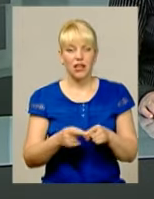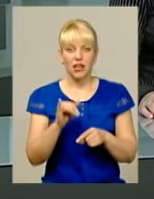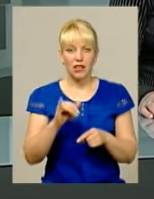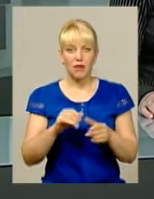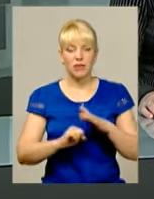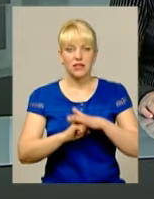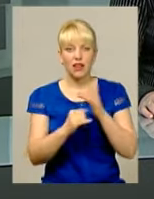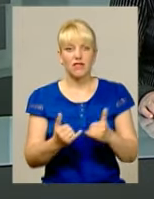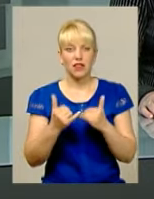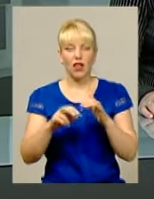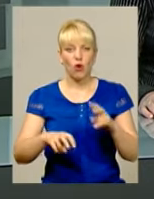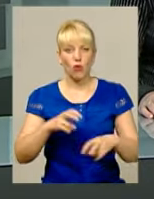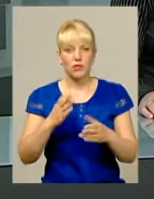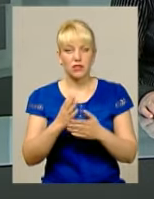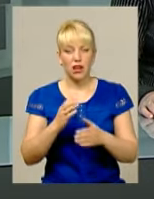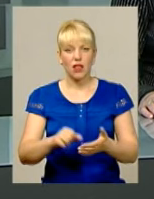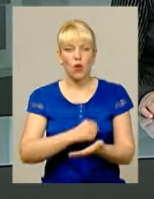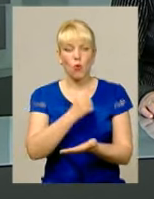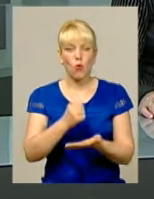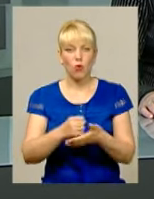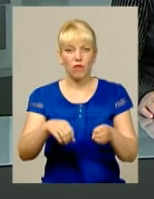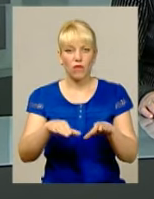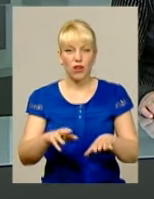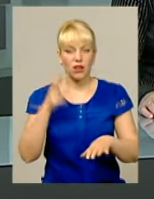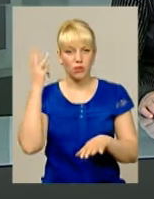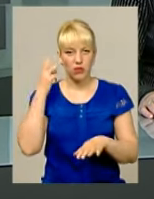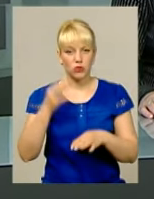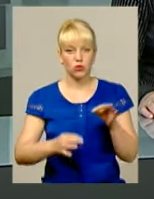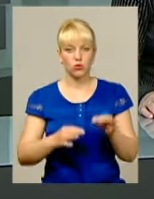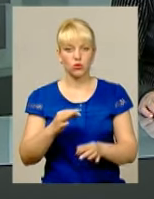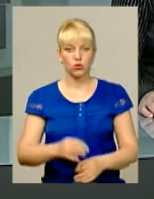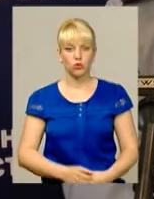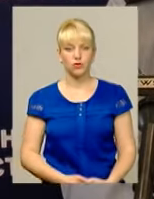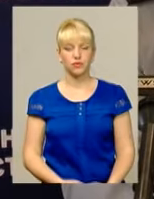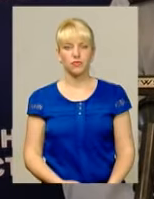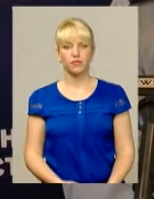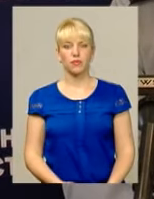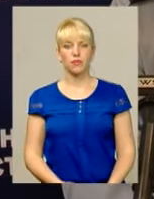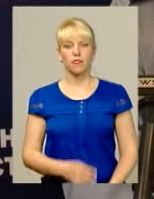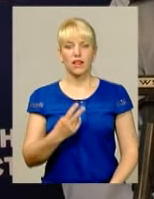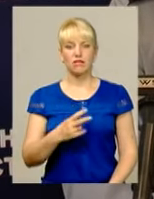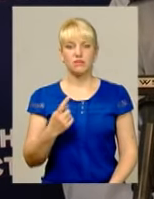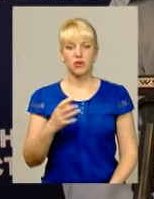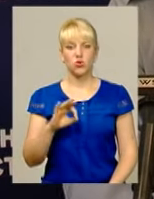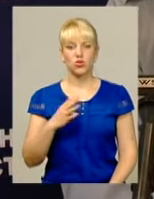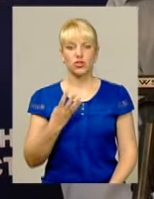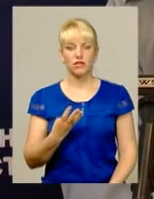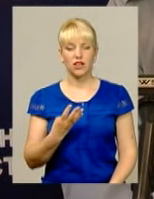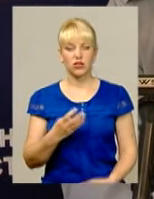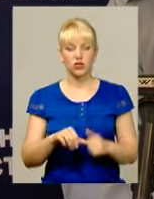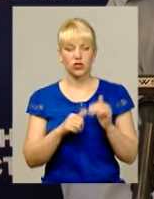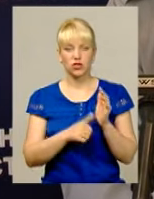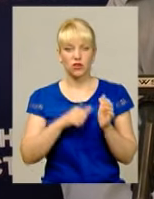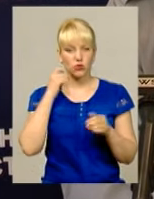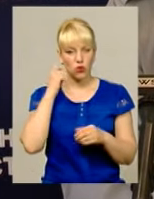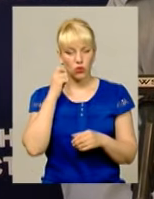обшуку цих підприємців стала ухвала Хмельницького міськрайонного суду 21.04.2016